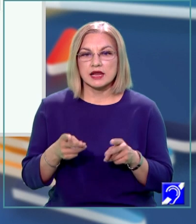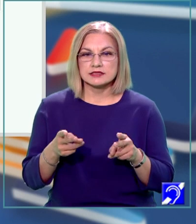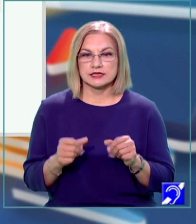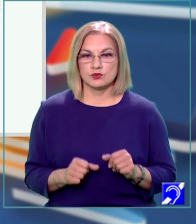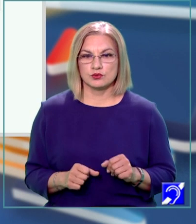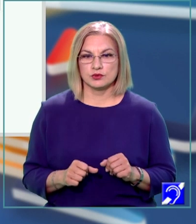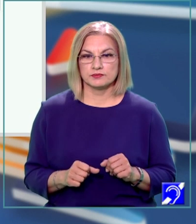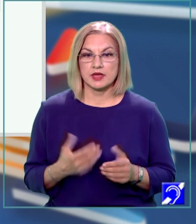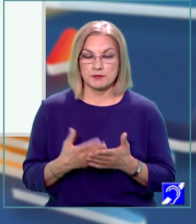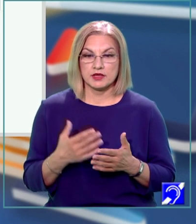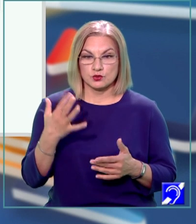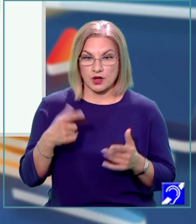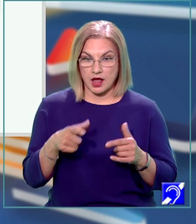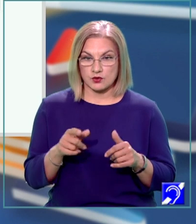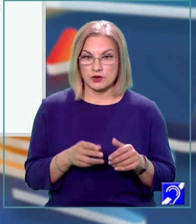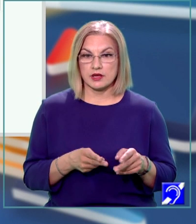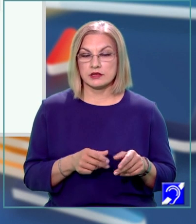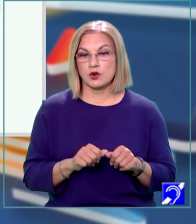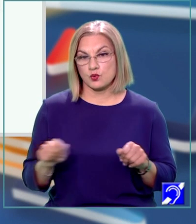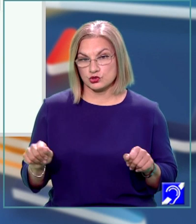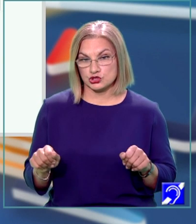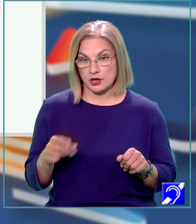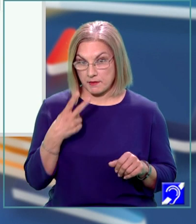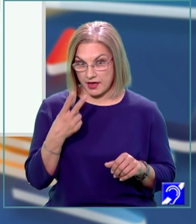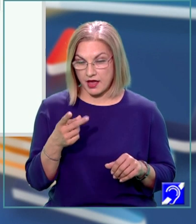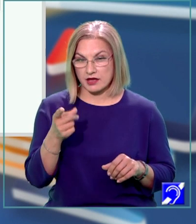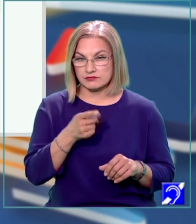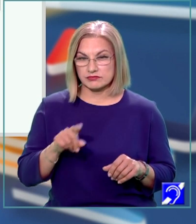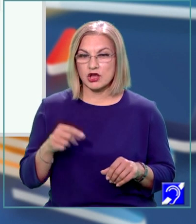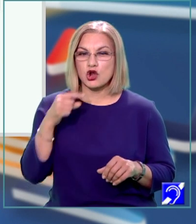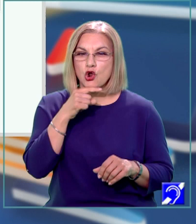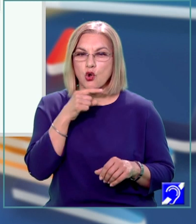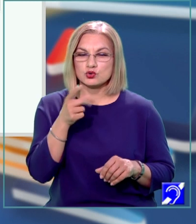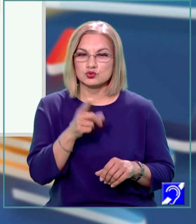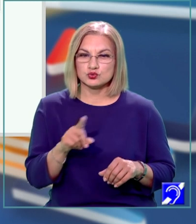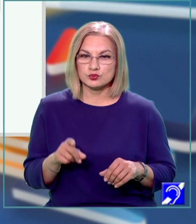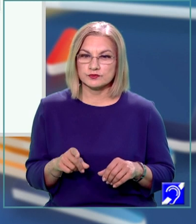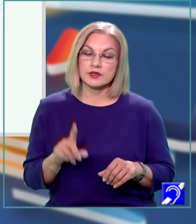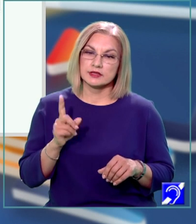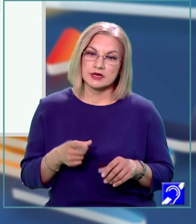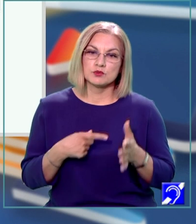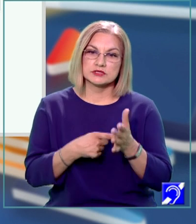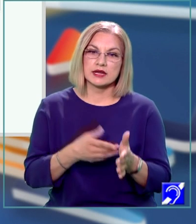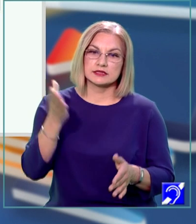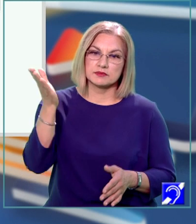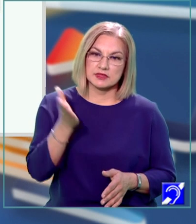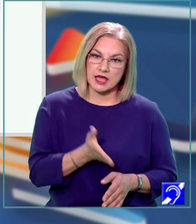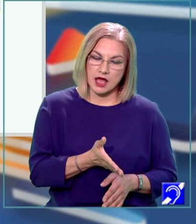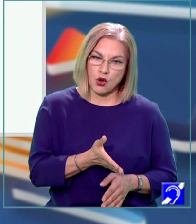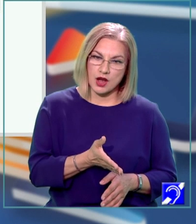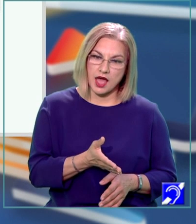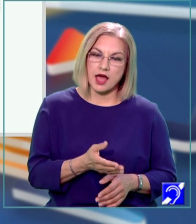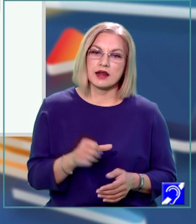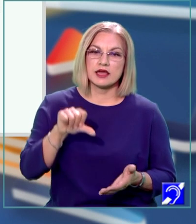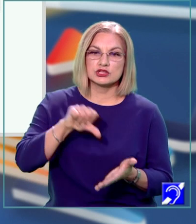calcula lungimea acestui traseu putem să punem în evidență diagonalele cubului,